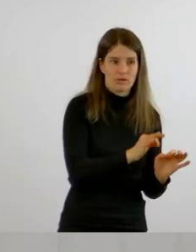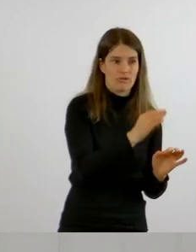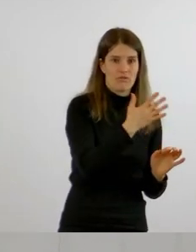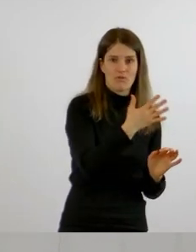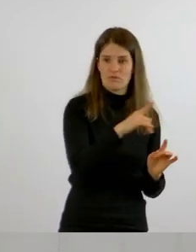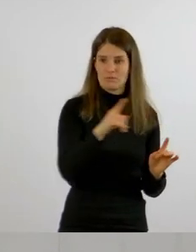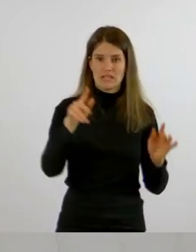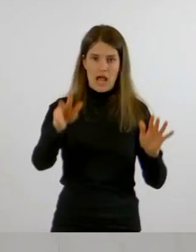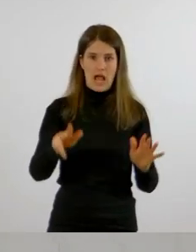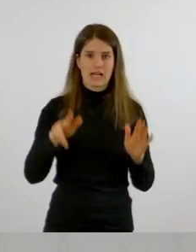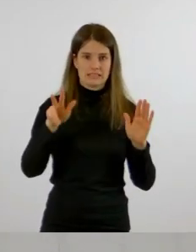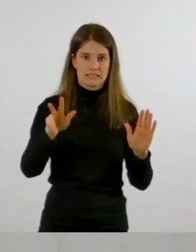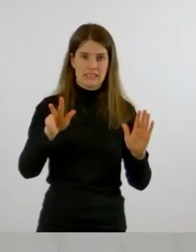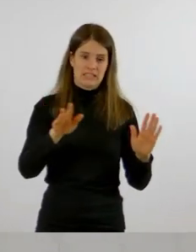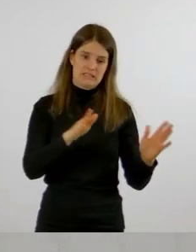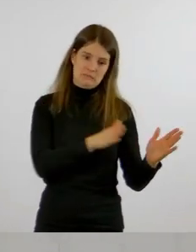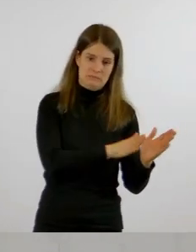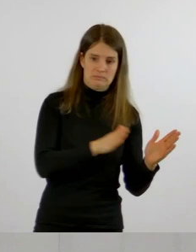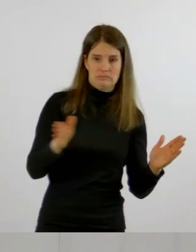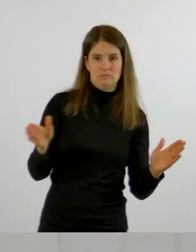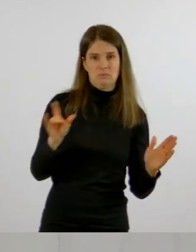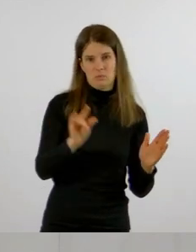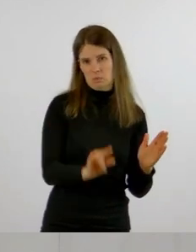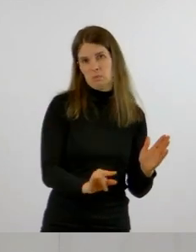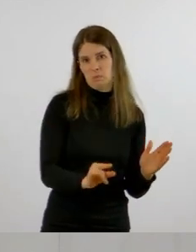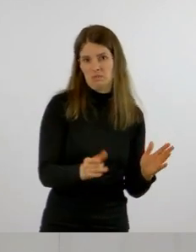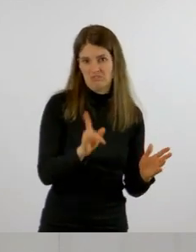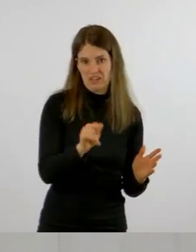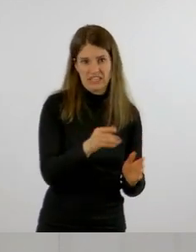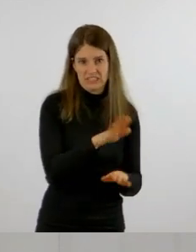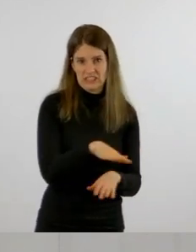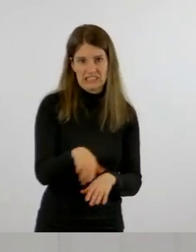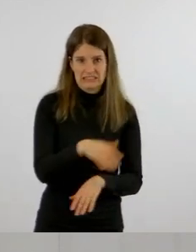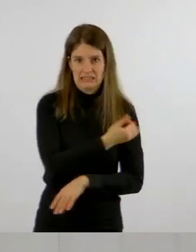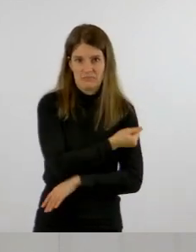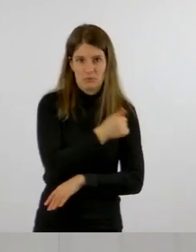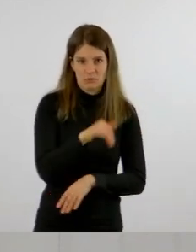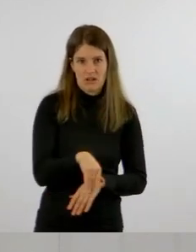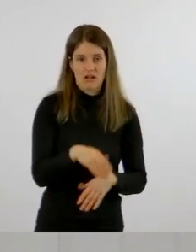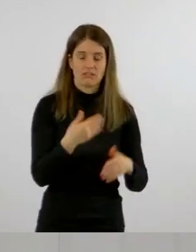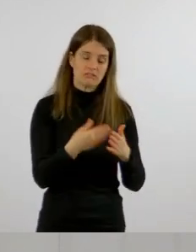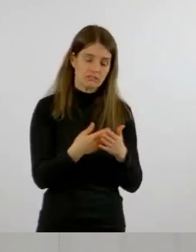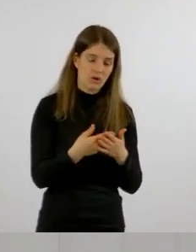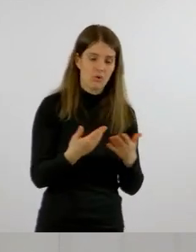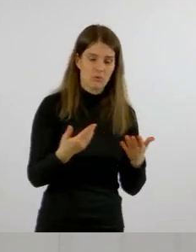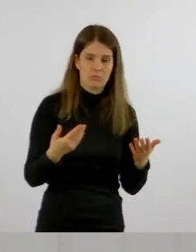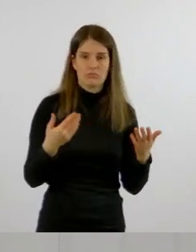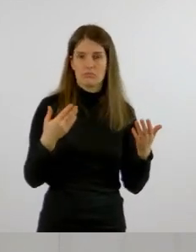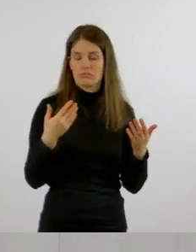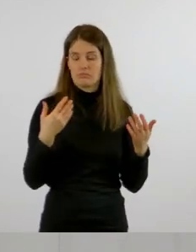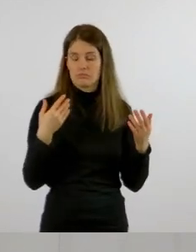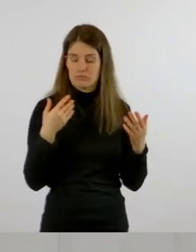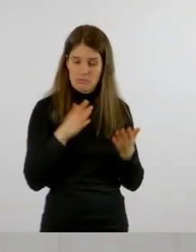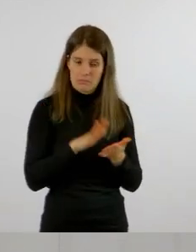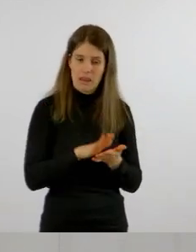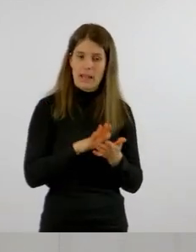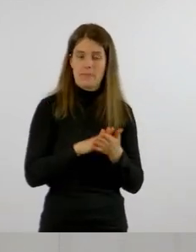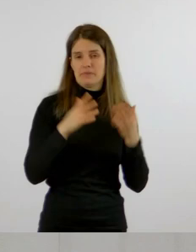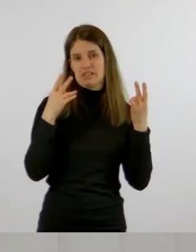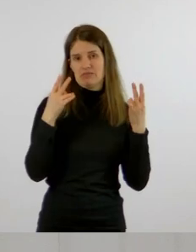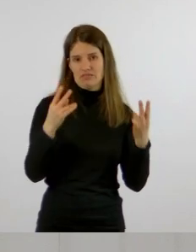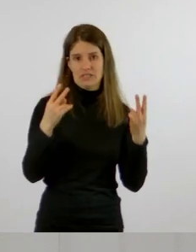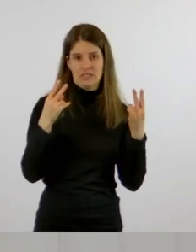18-Jährigen ist ja noch gering. Insofern ist es wichtig, da auch immer